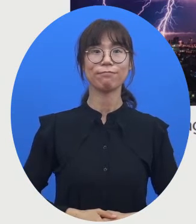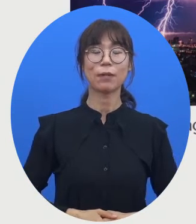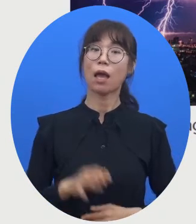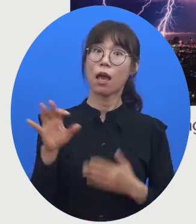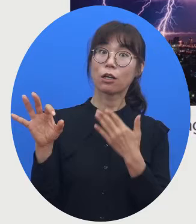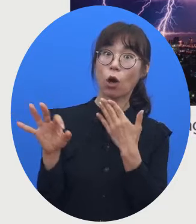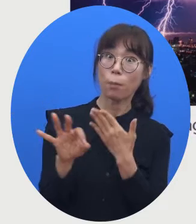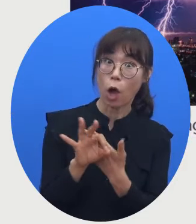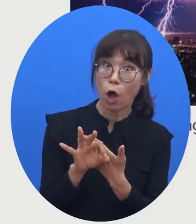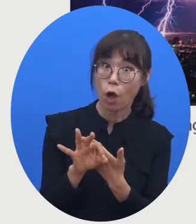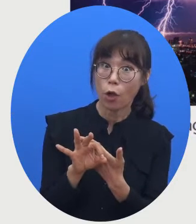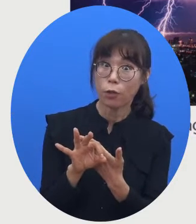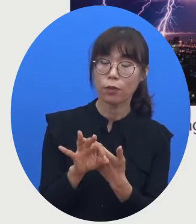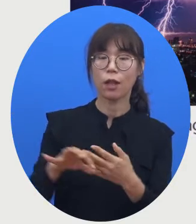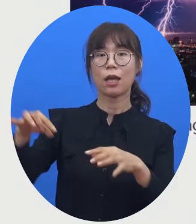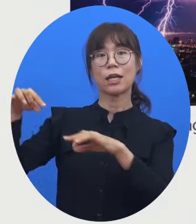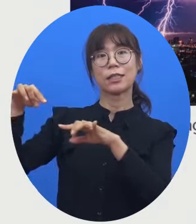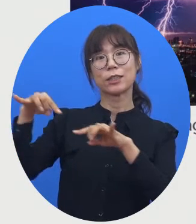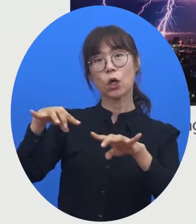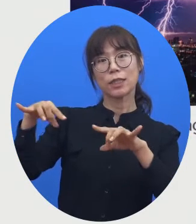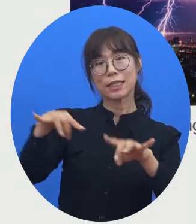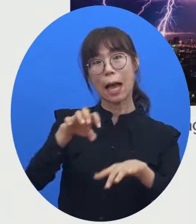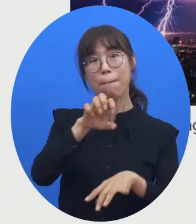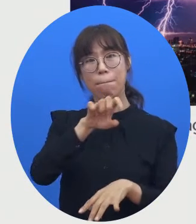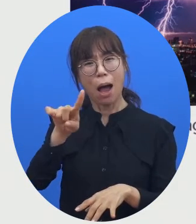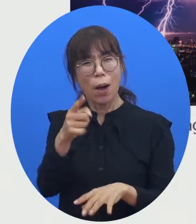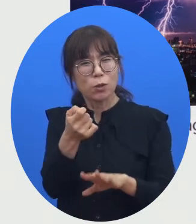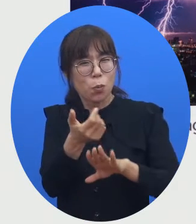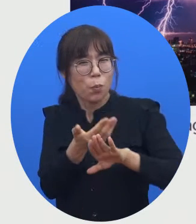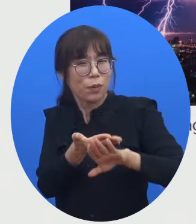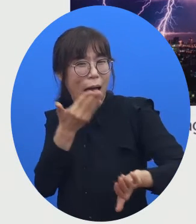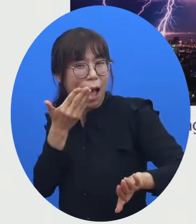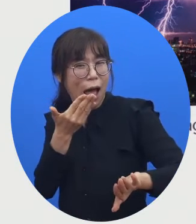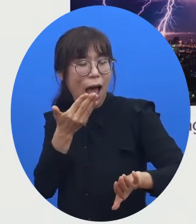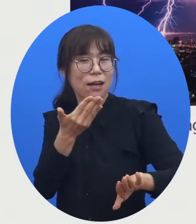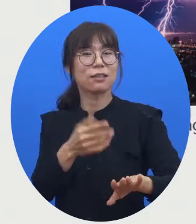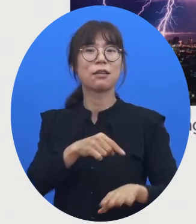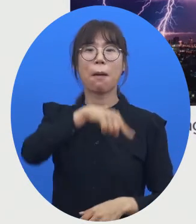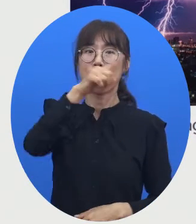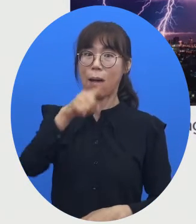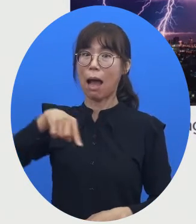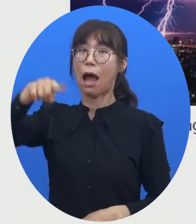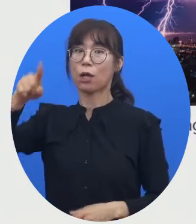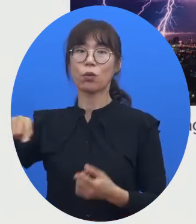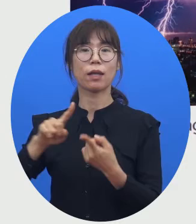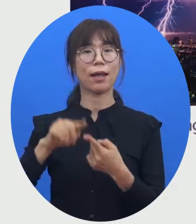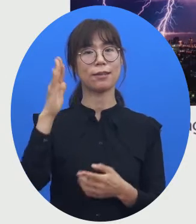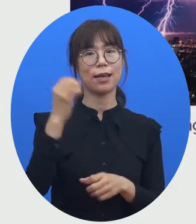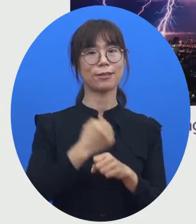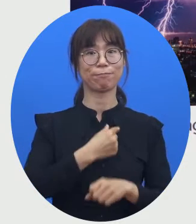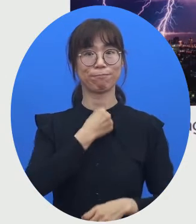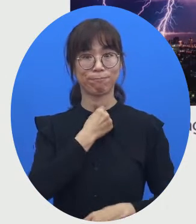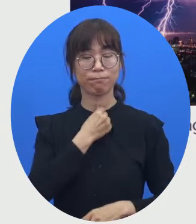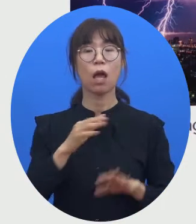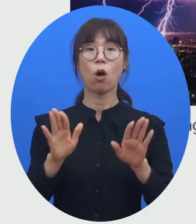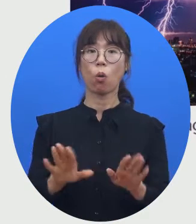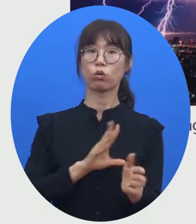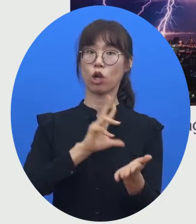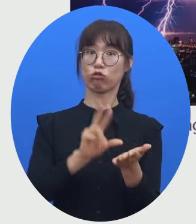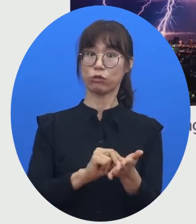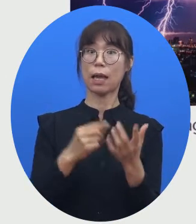그러면 우리가 전자기파와는 조금 다른 파동에 대한 얘기를 해볼 건데요. 오늘 주제이기도 합니다.